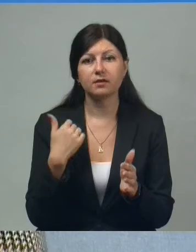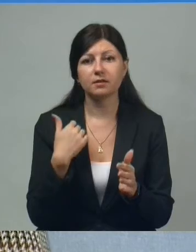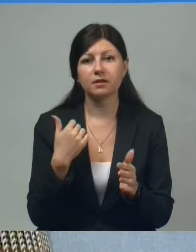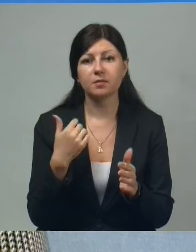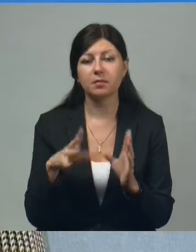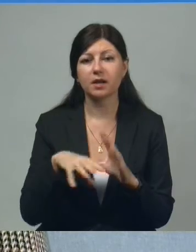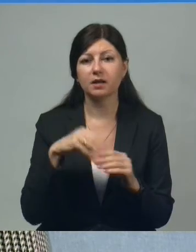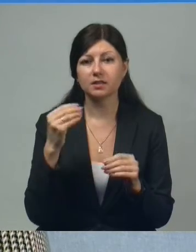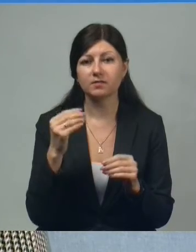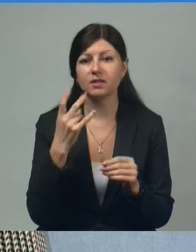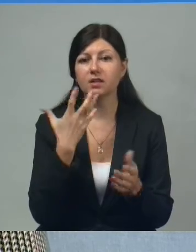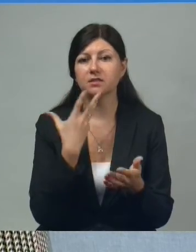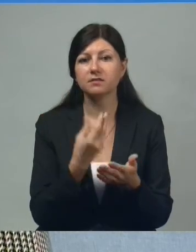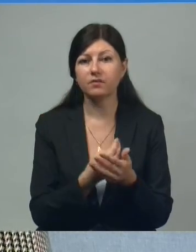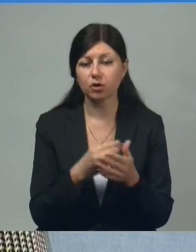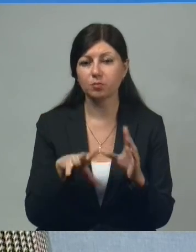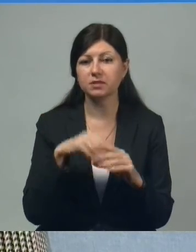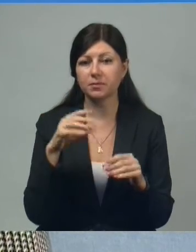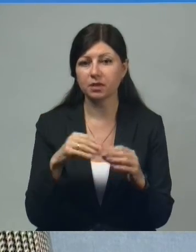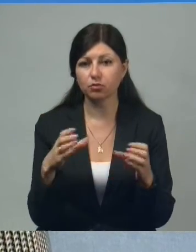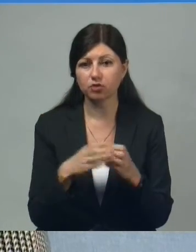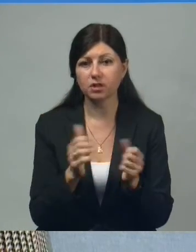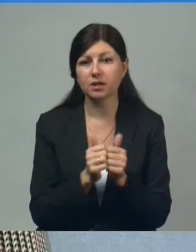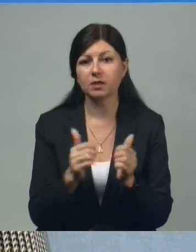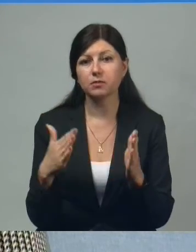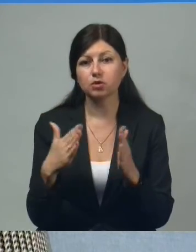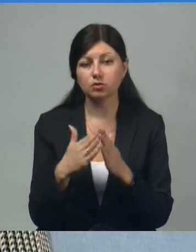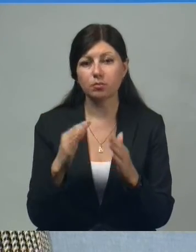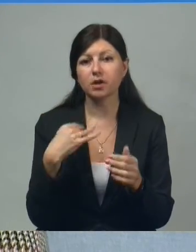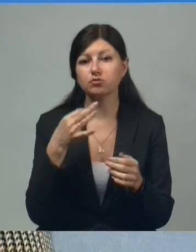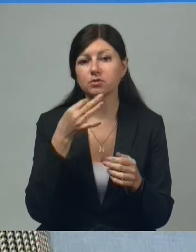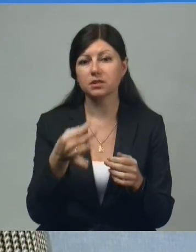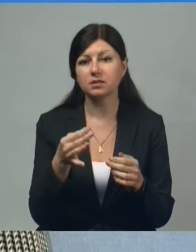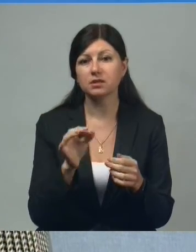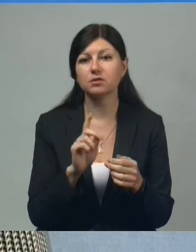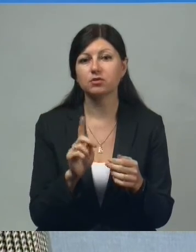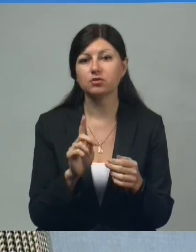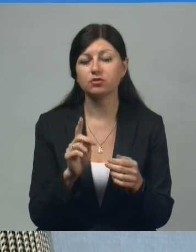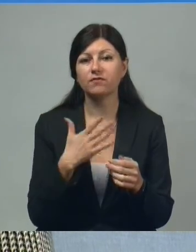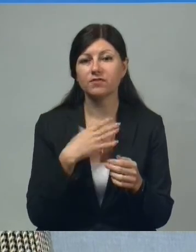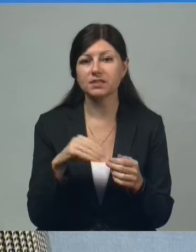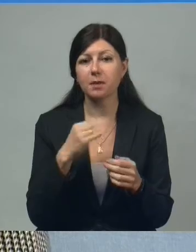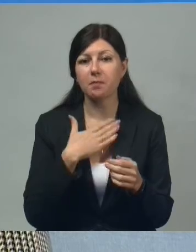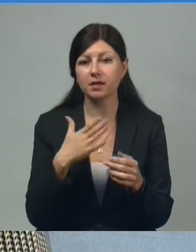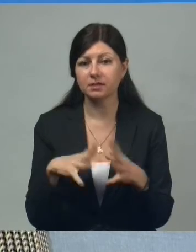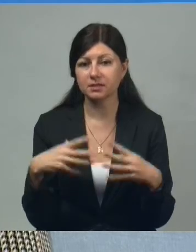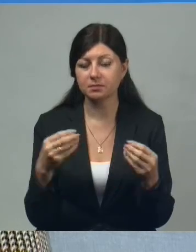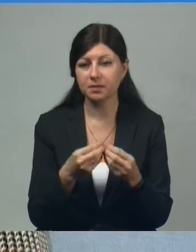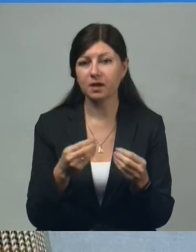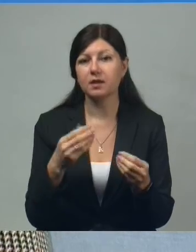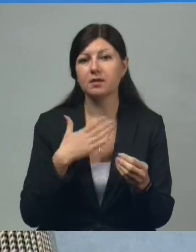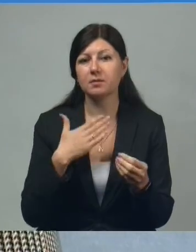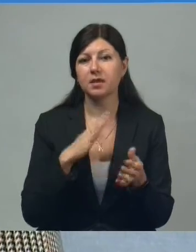проголосовала на своем избирательном участке рядом с домом, и хочу сказать, что вся моя семья и моя